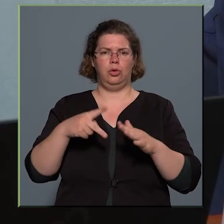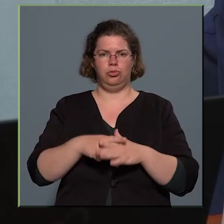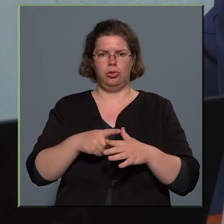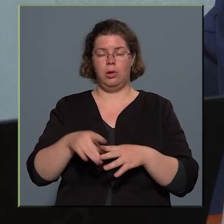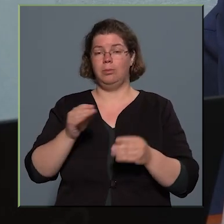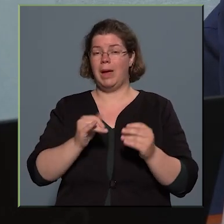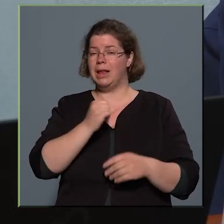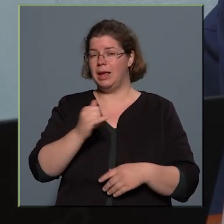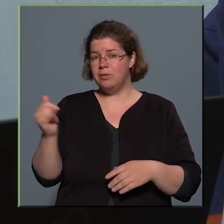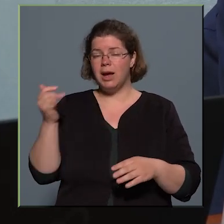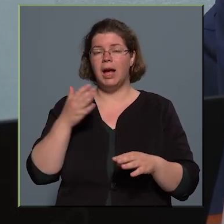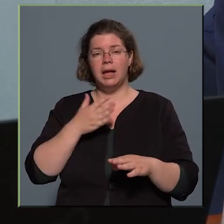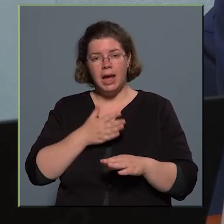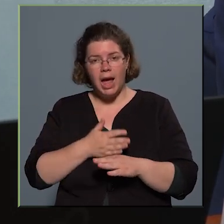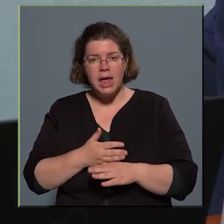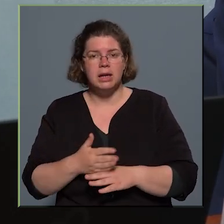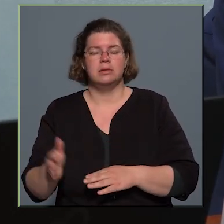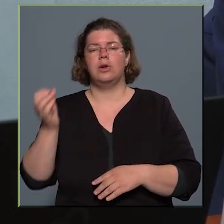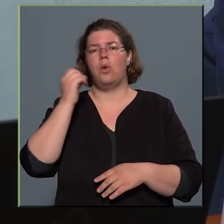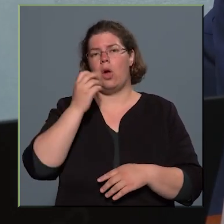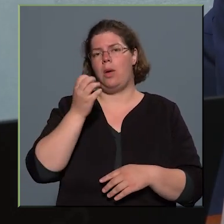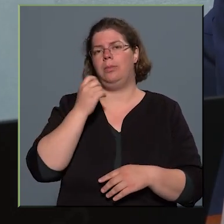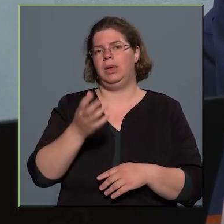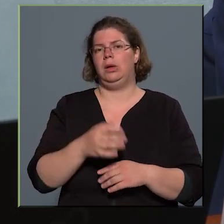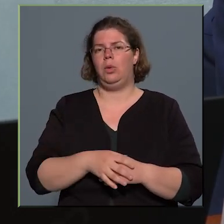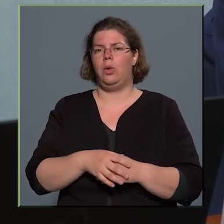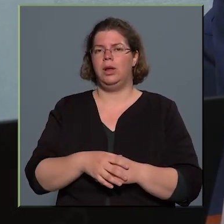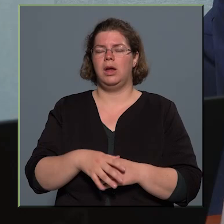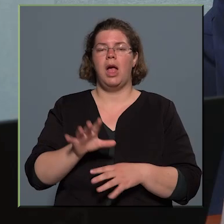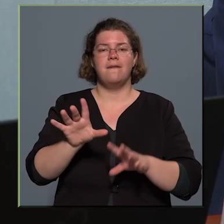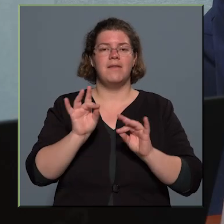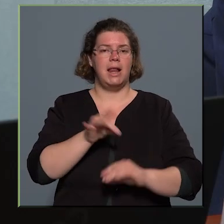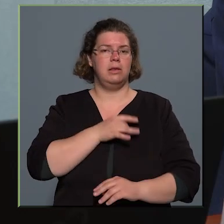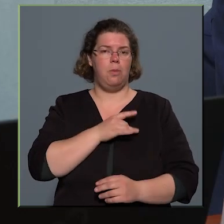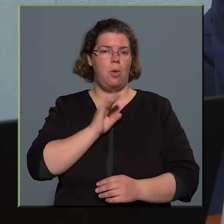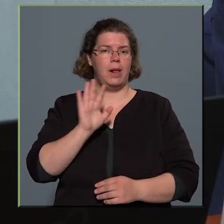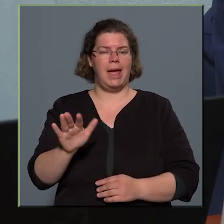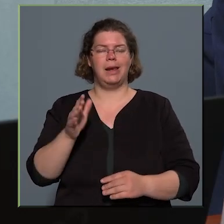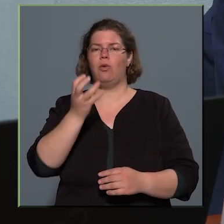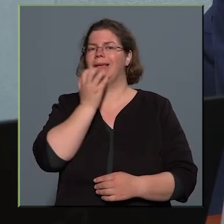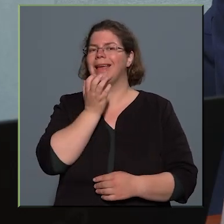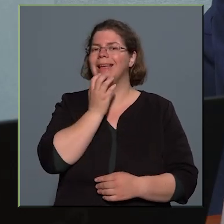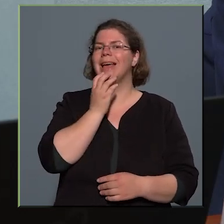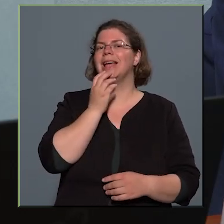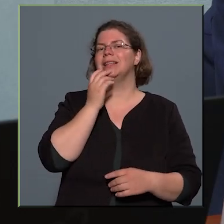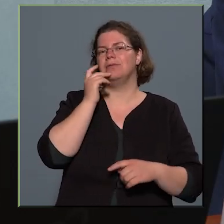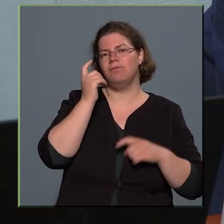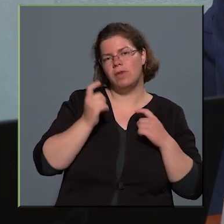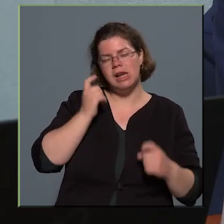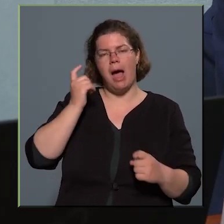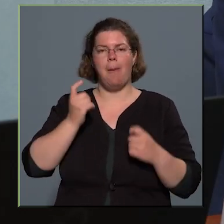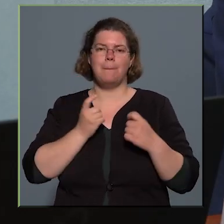éveken keresztül, amikor a választópolgároknak az igényeit, véleményét